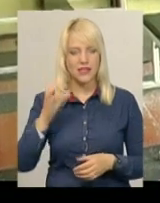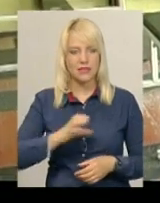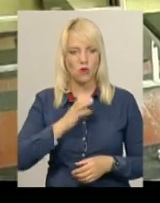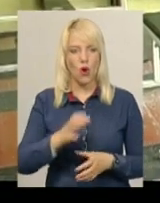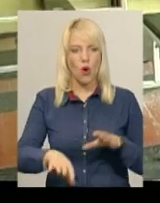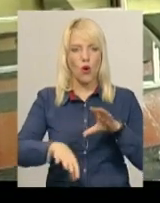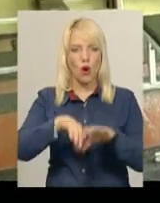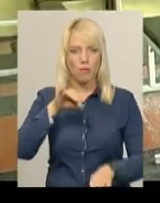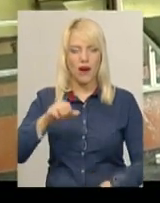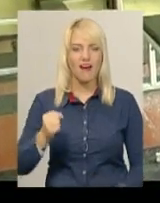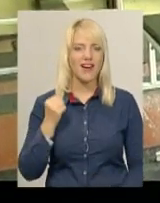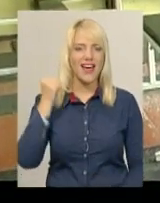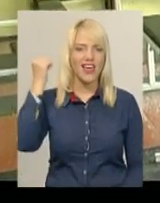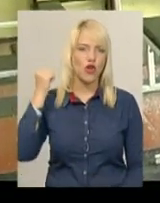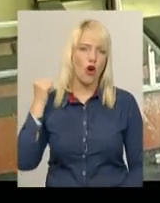гирьовий спорт.